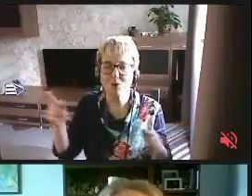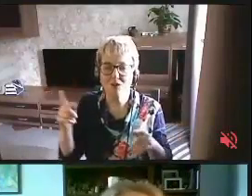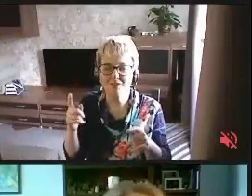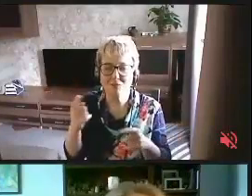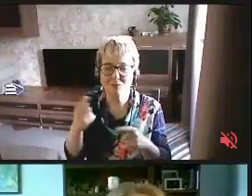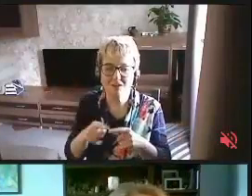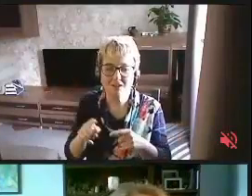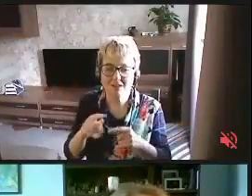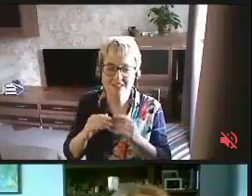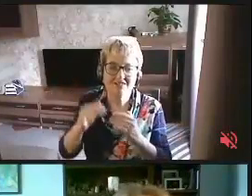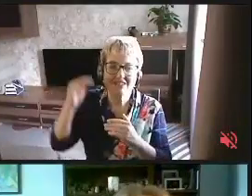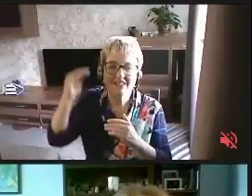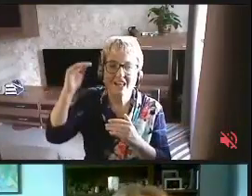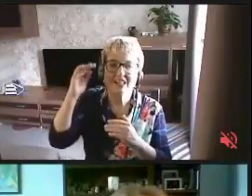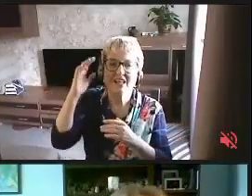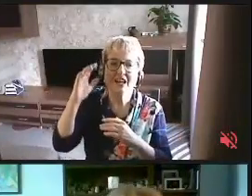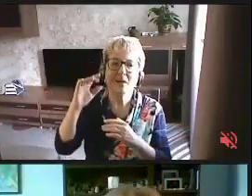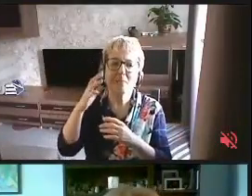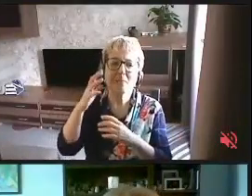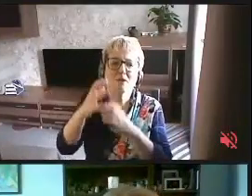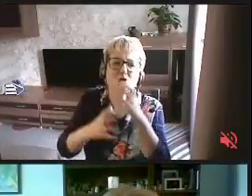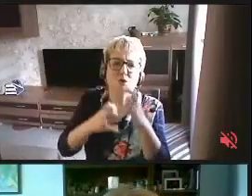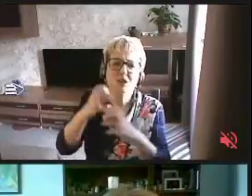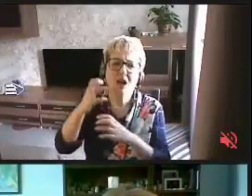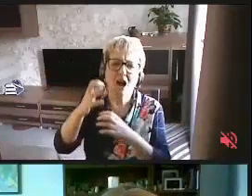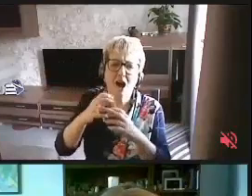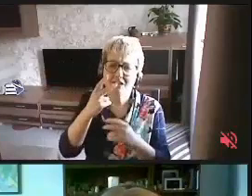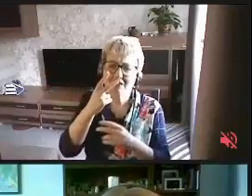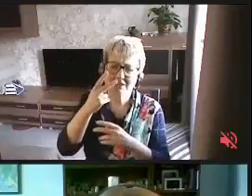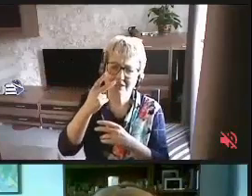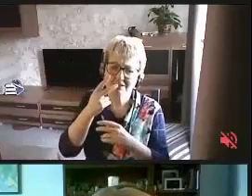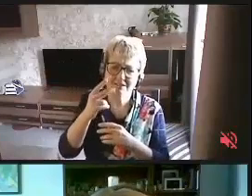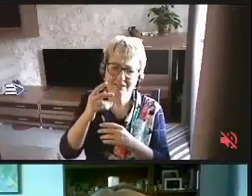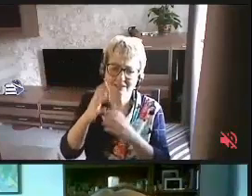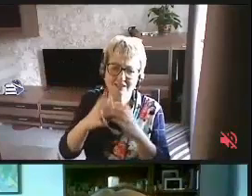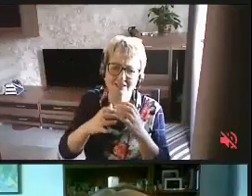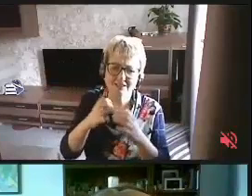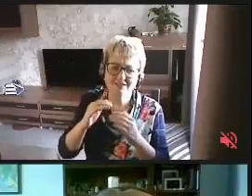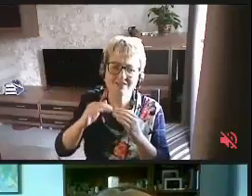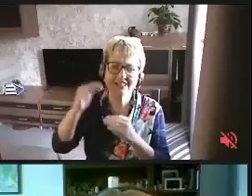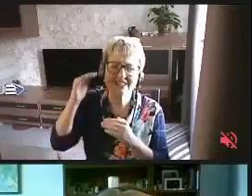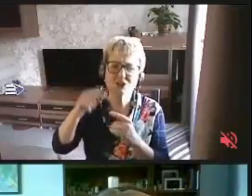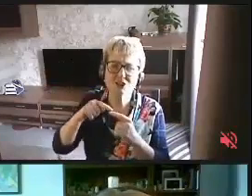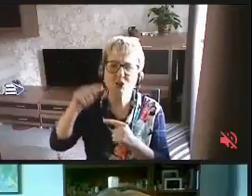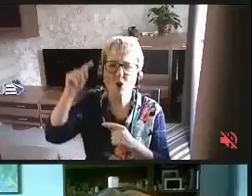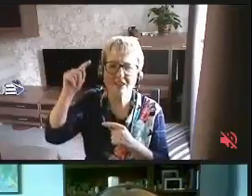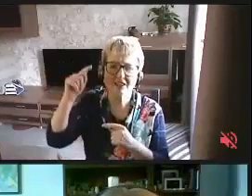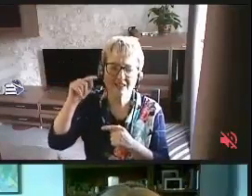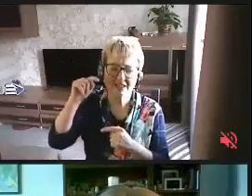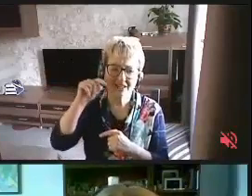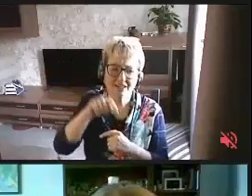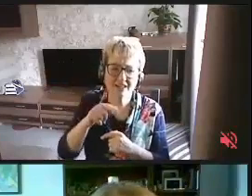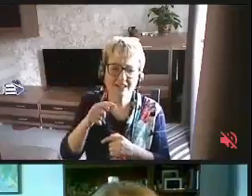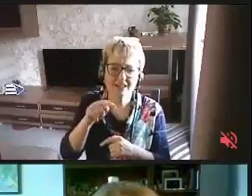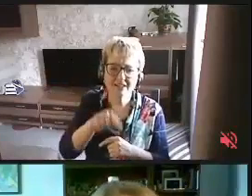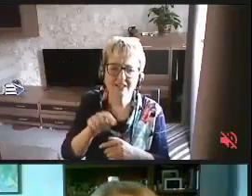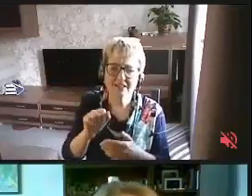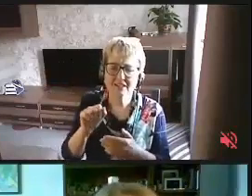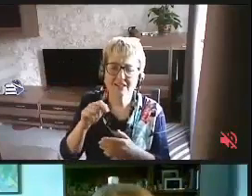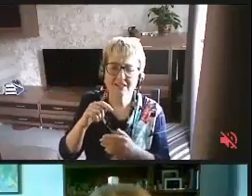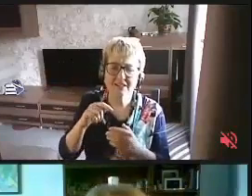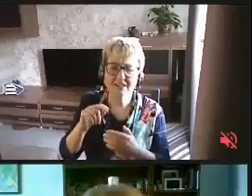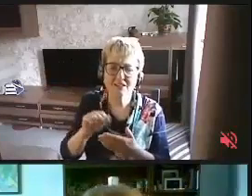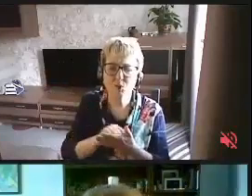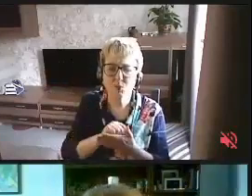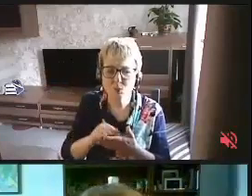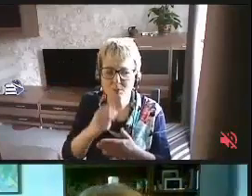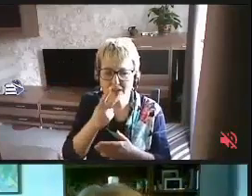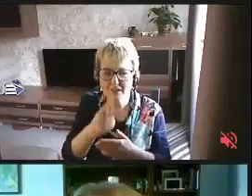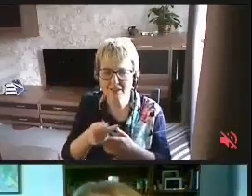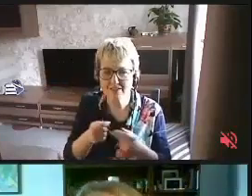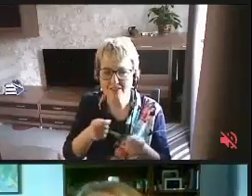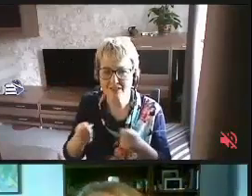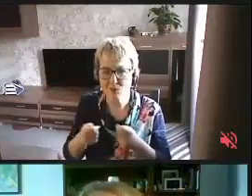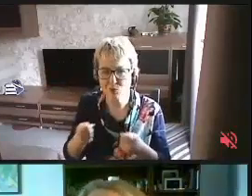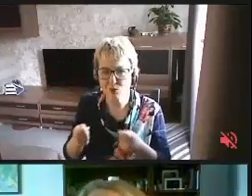международного сообщества, тех документов, которые регулируются,